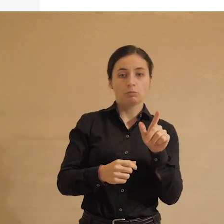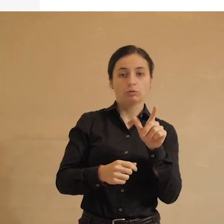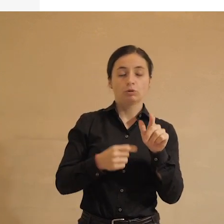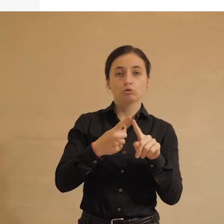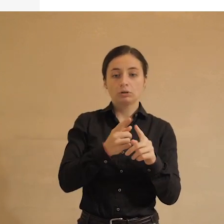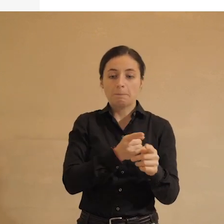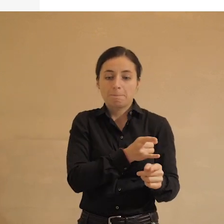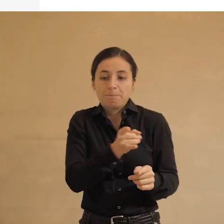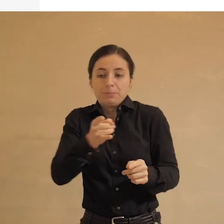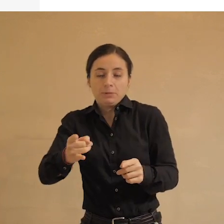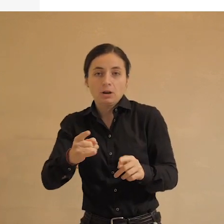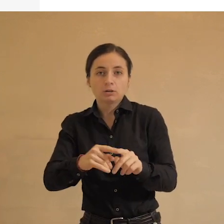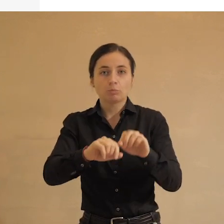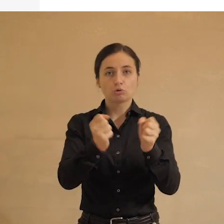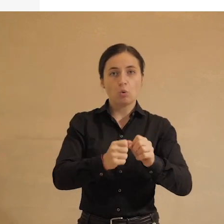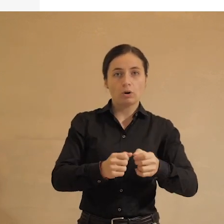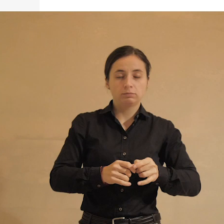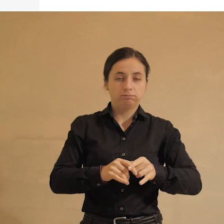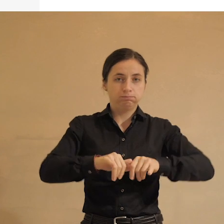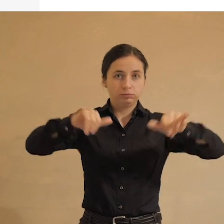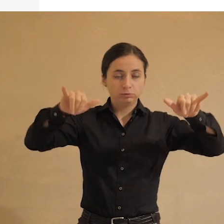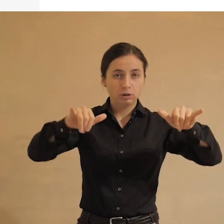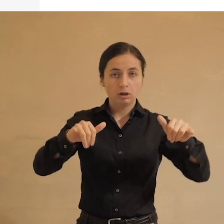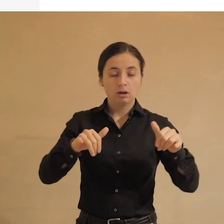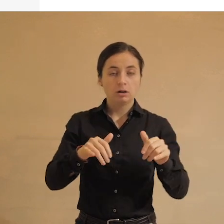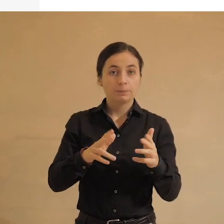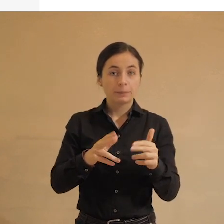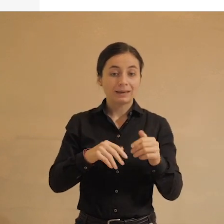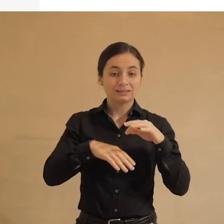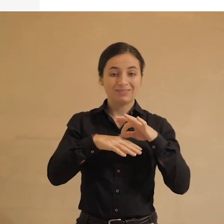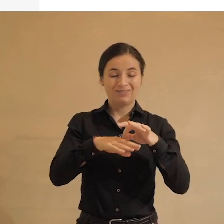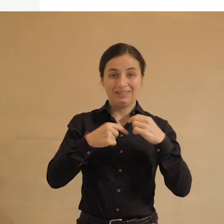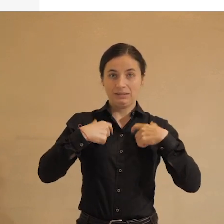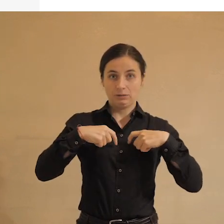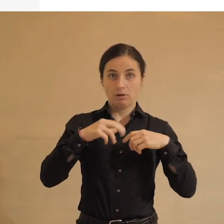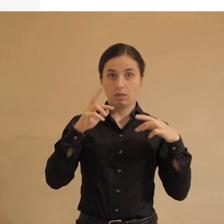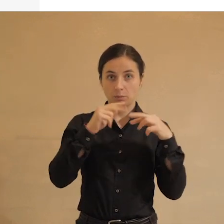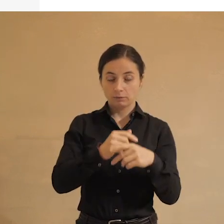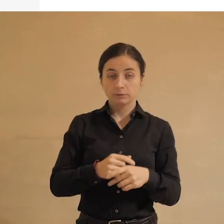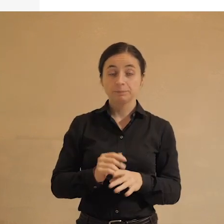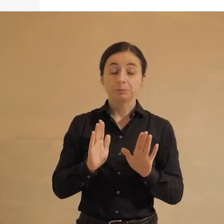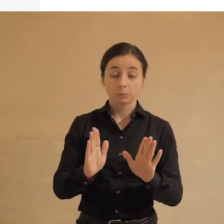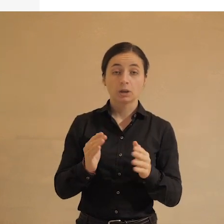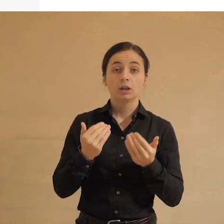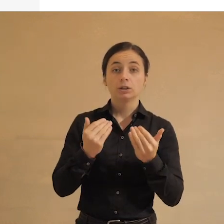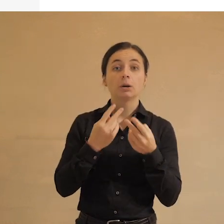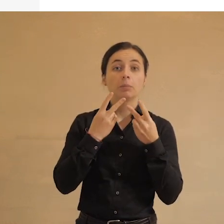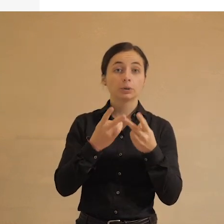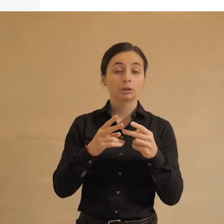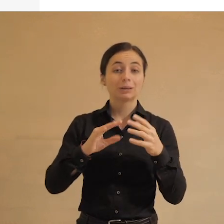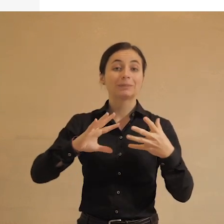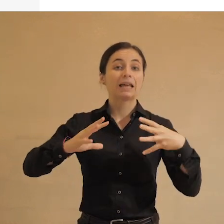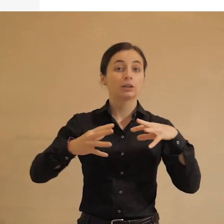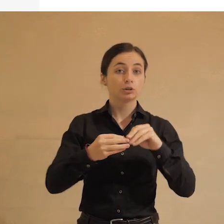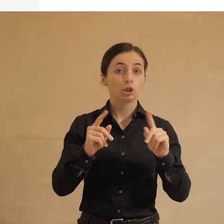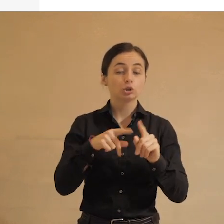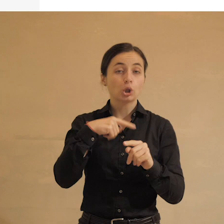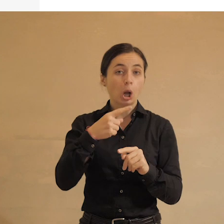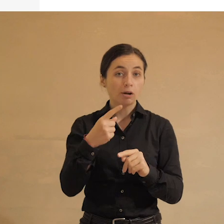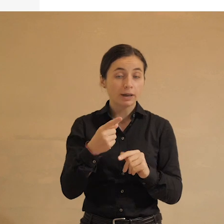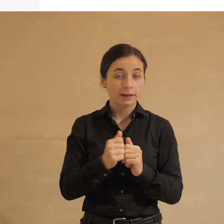припарковались, превысили скорость или как-то иначе неправильно себя вели. Тем не менее, давайте посмотрим на эти результаты, что говорят